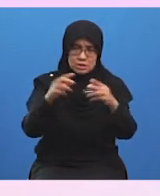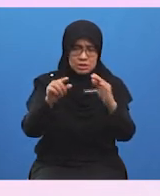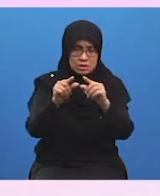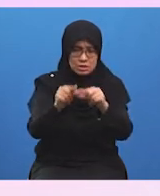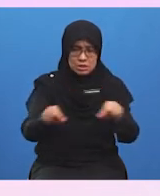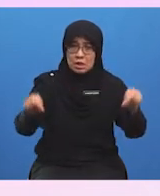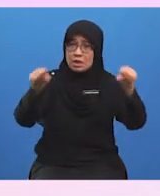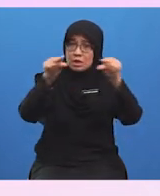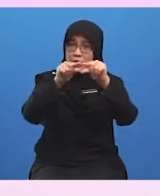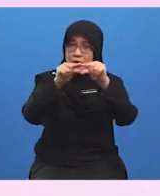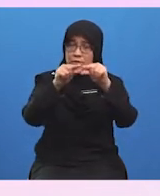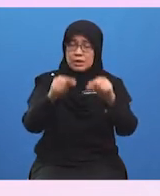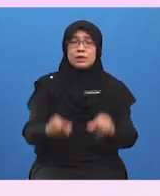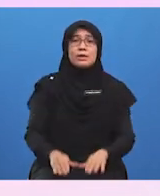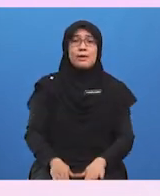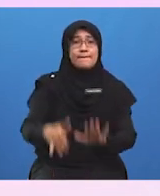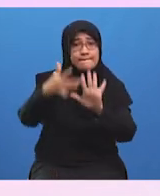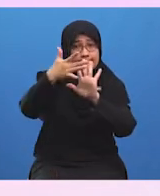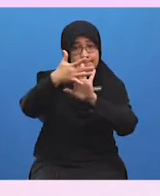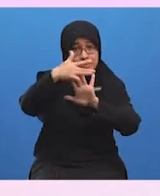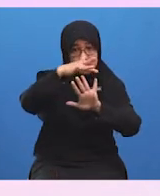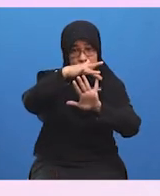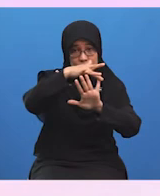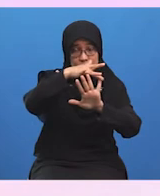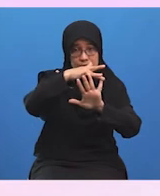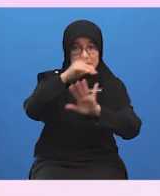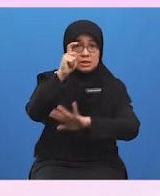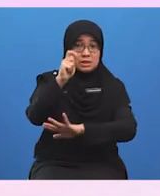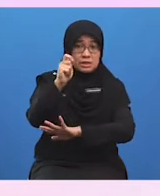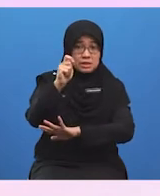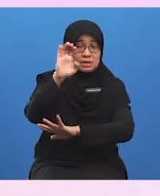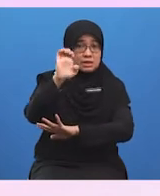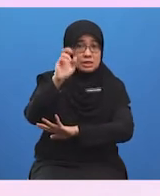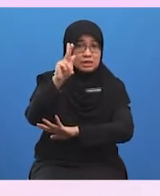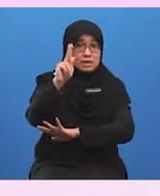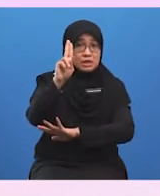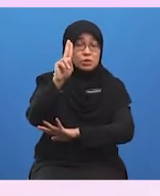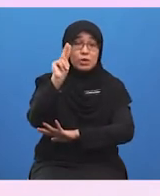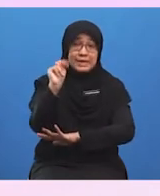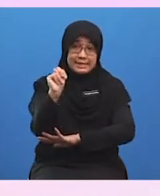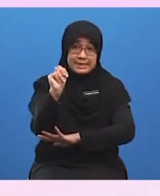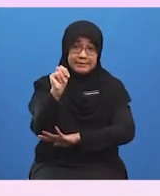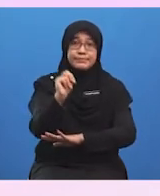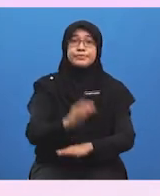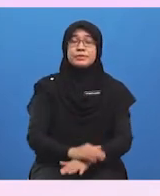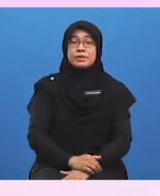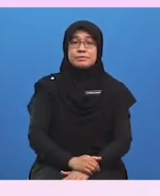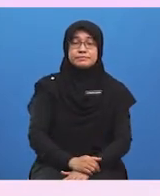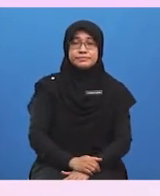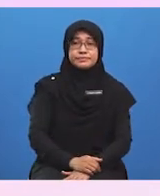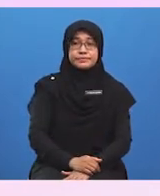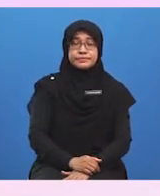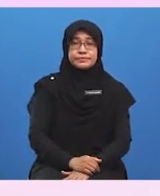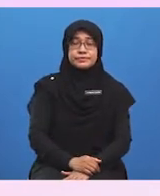iaitu agensi kerajaan yang kelima ialah Tabung Ekonomi Kumpulan Usahawan Usaha Niaga Tekun.